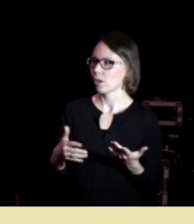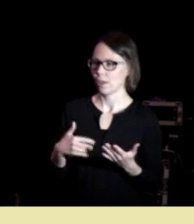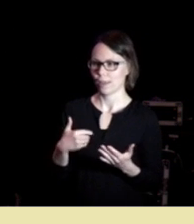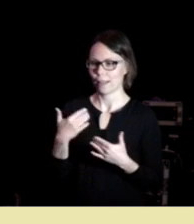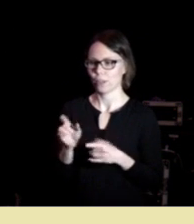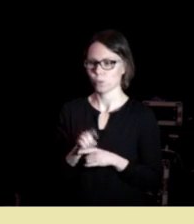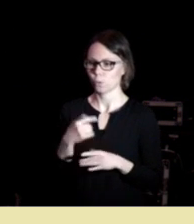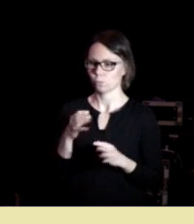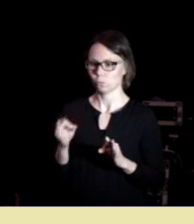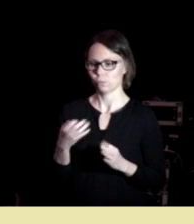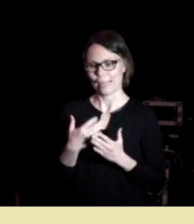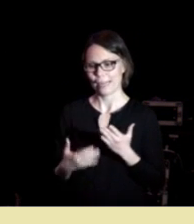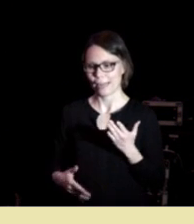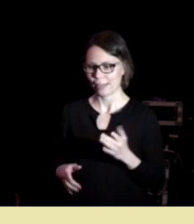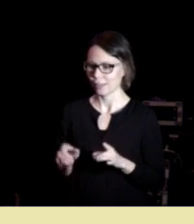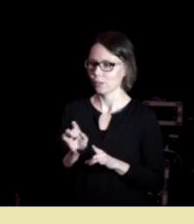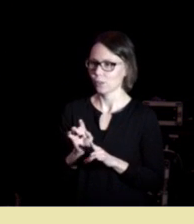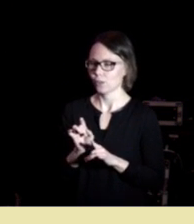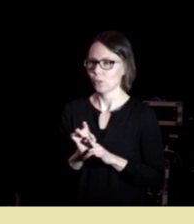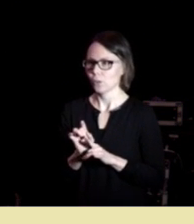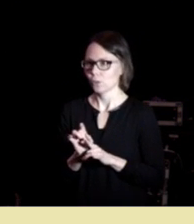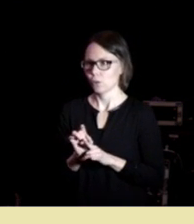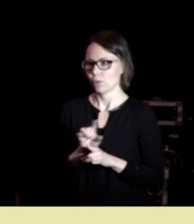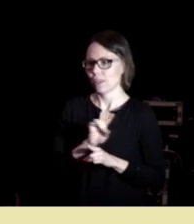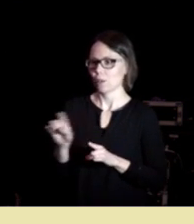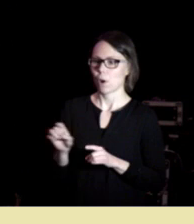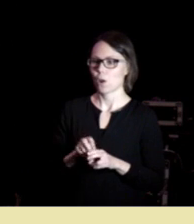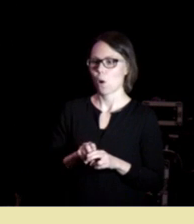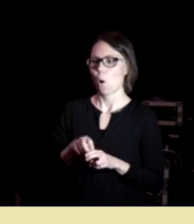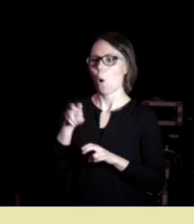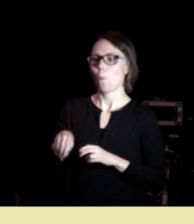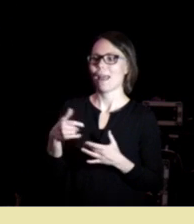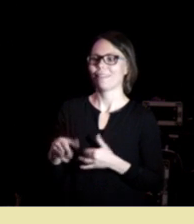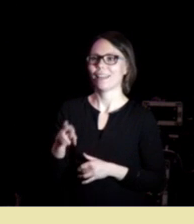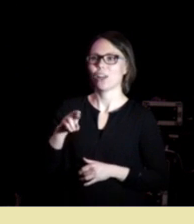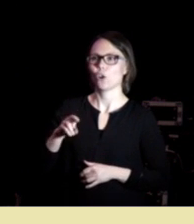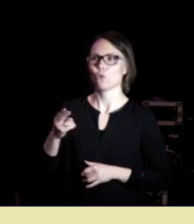innlegg, som man gjerne skriver under på, at det er ikke bare å hoppe etter rukola, sier vi.